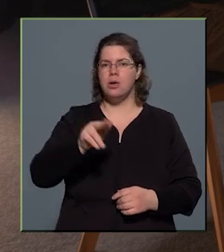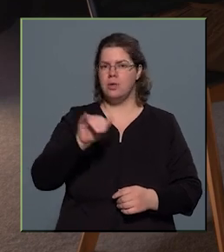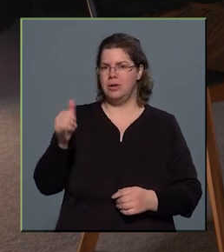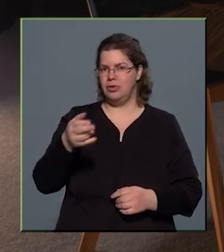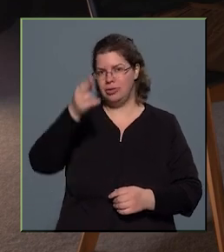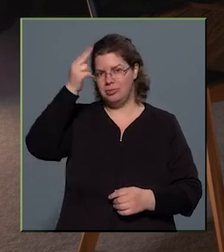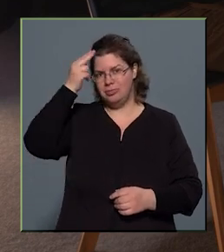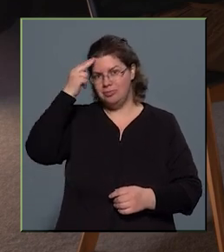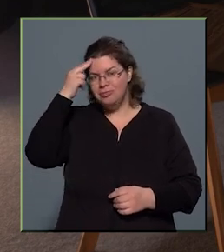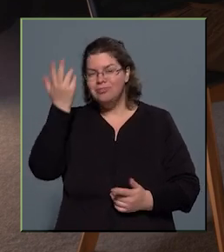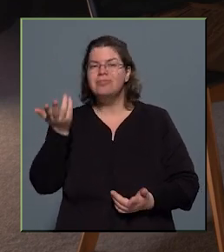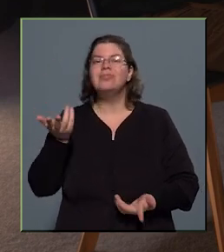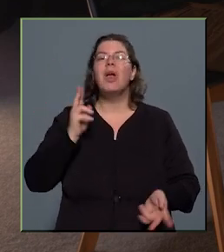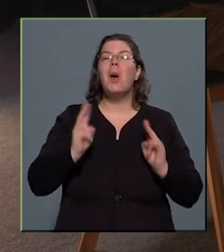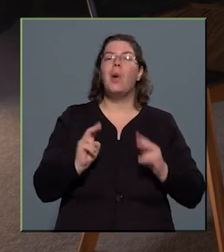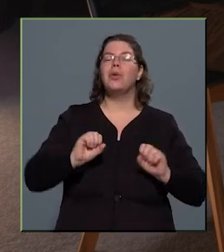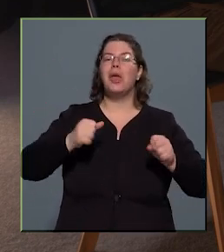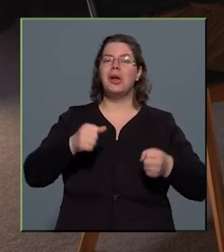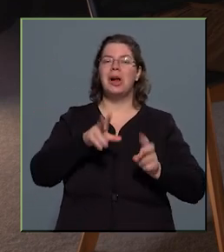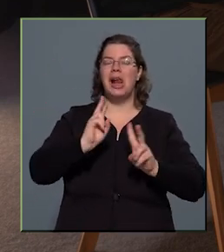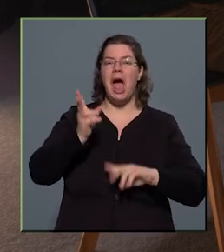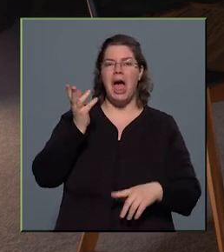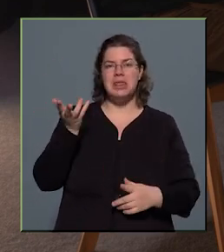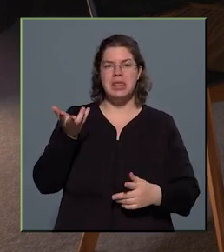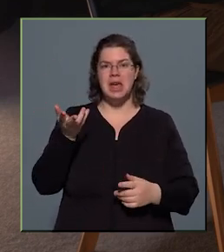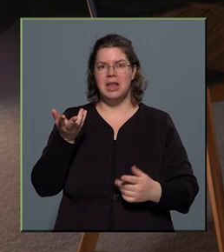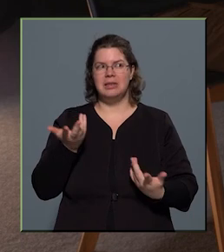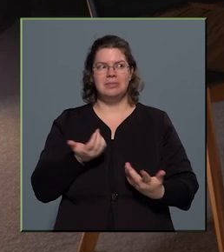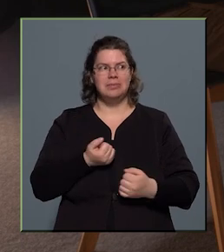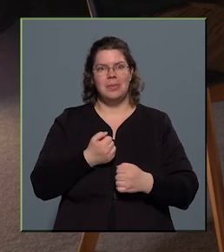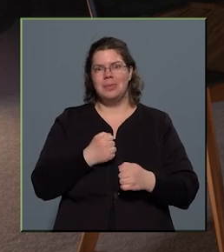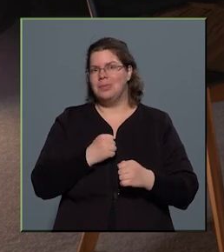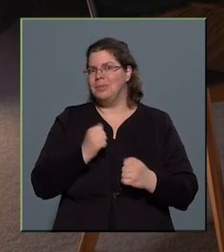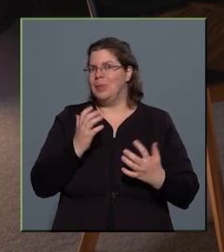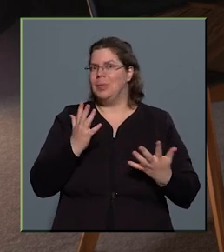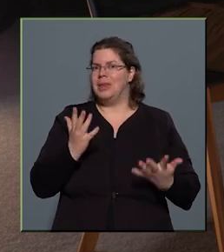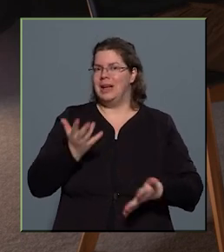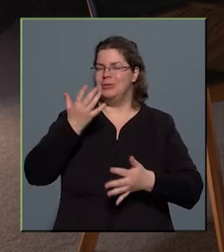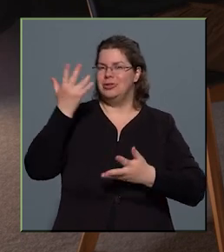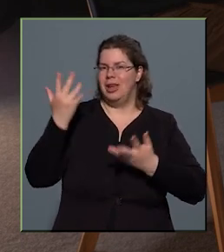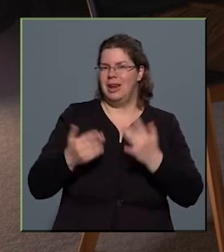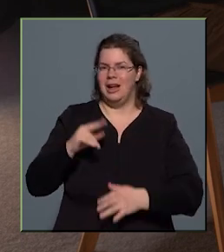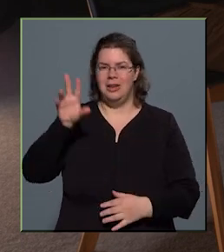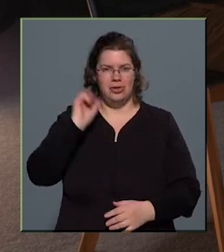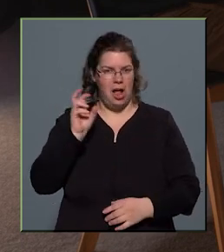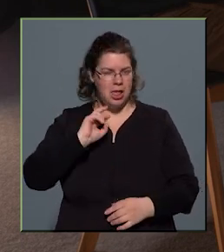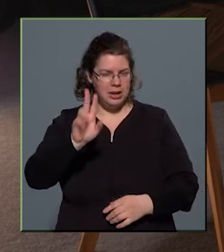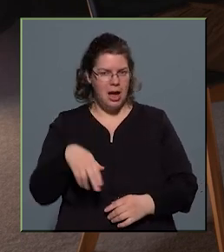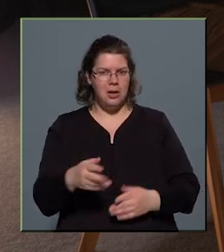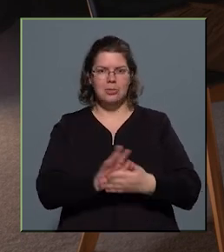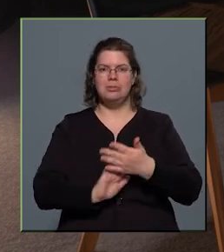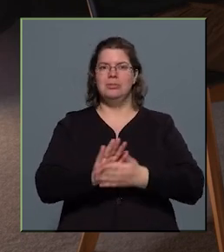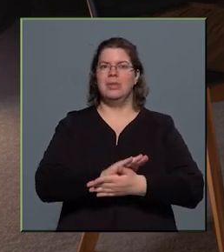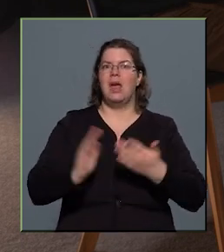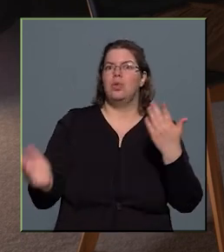nevezetes, hogy nagyon gyakran lehetett bombasztikus értékeléseket hallani arról, hogy milyen